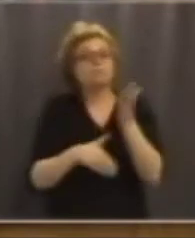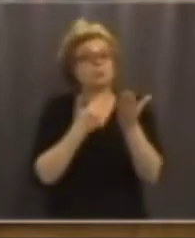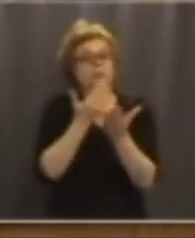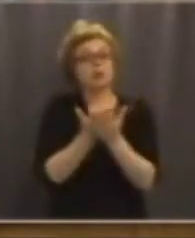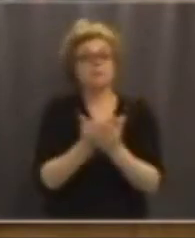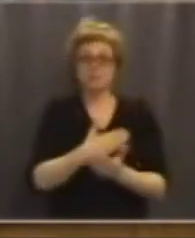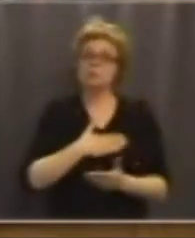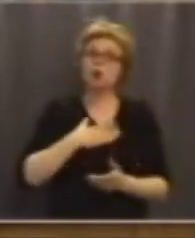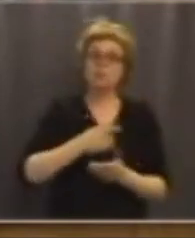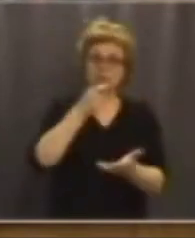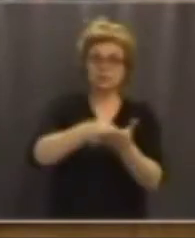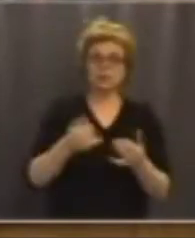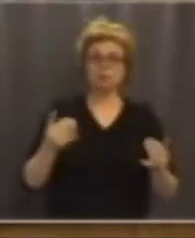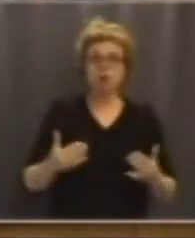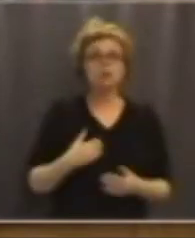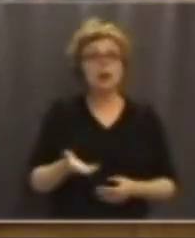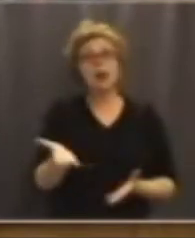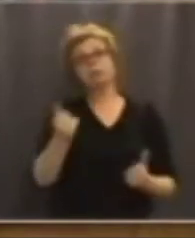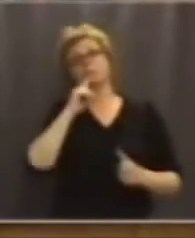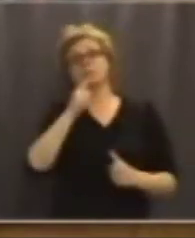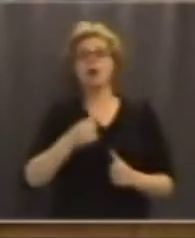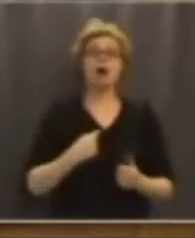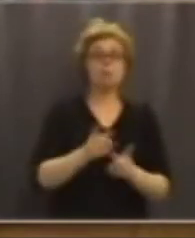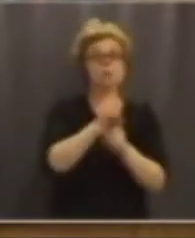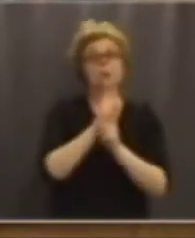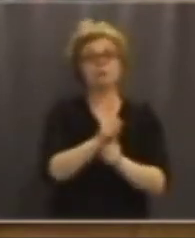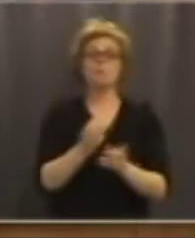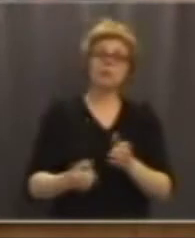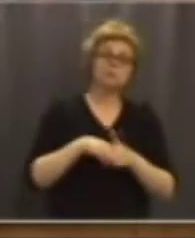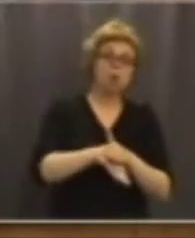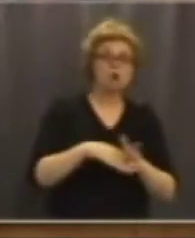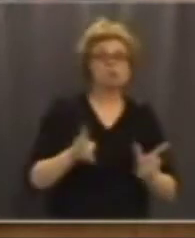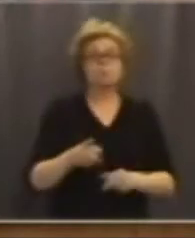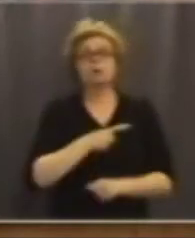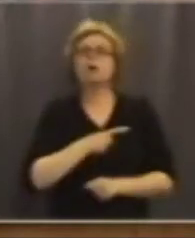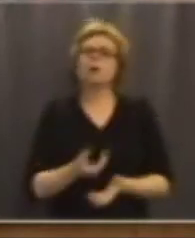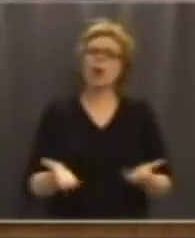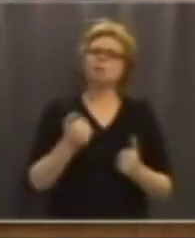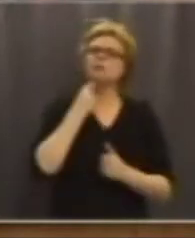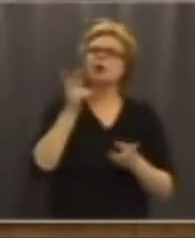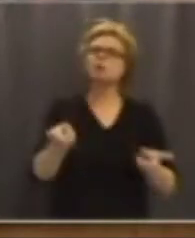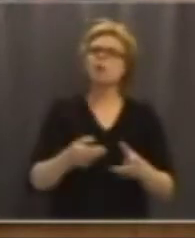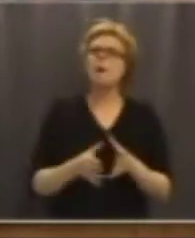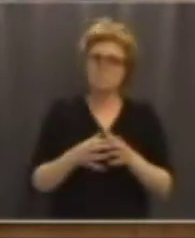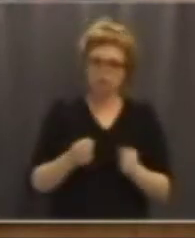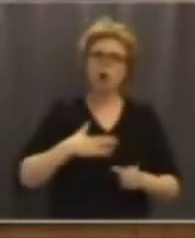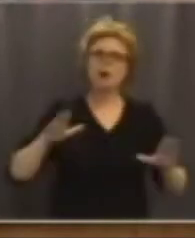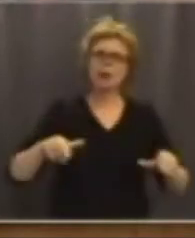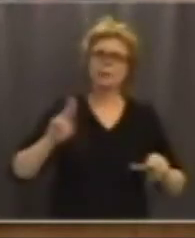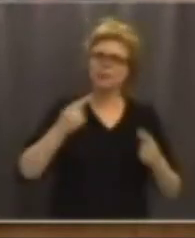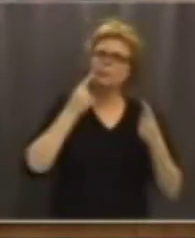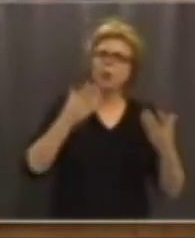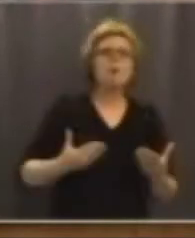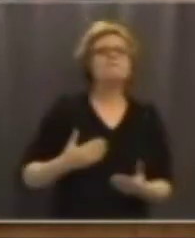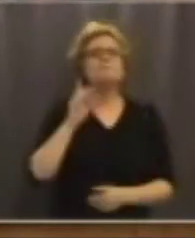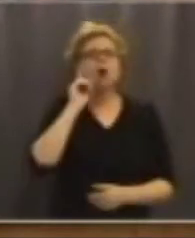fatta idag. Det är lätt att säga. Jag tar fram konsekvenser om vi ska spåra så här och så här mycket. Det är lätt att säga. Men jag vill redan nu peka på